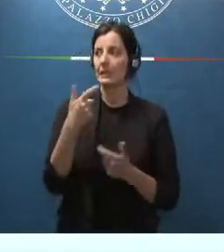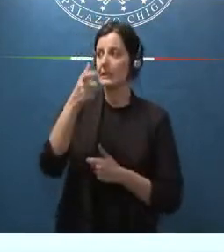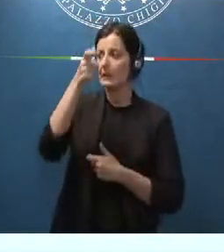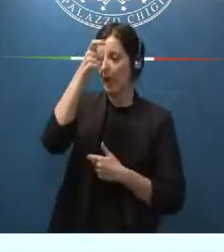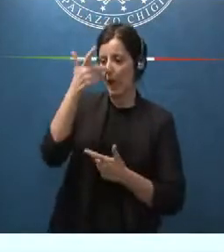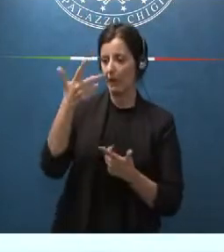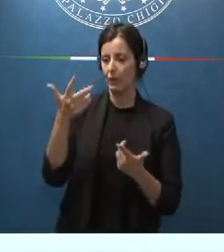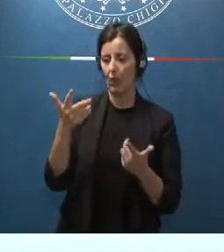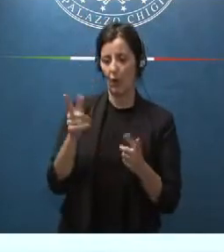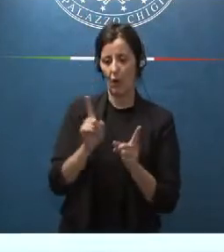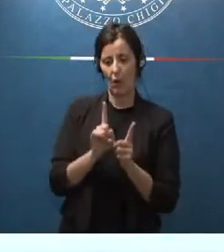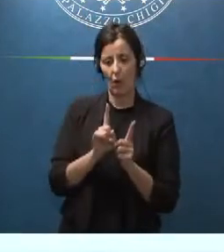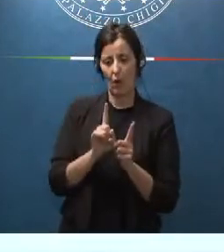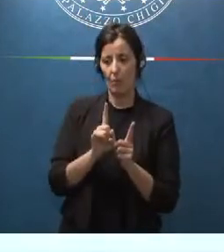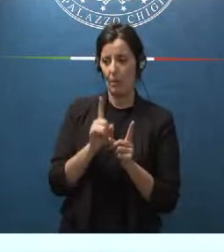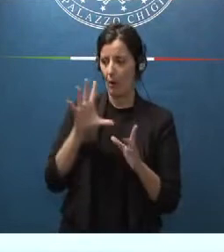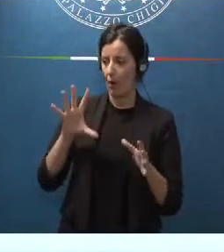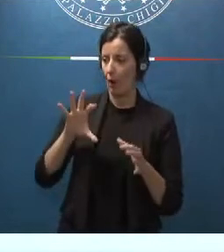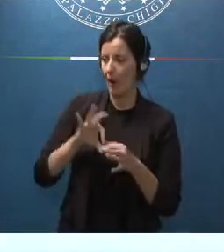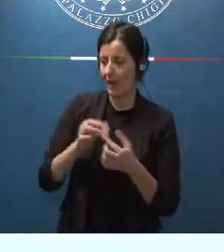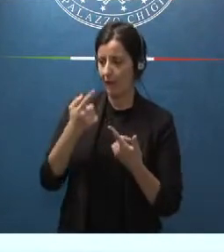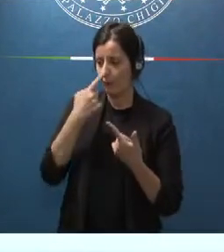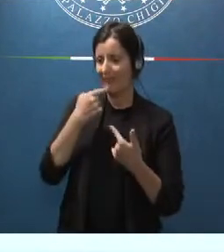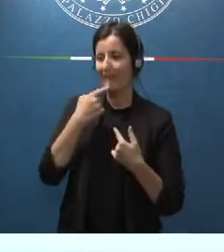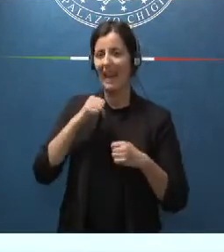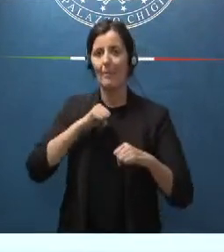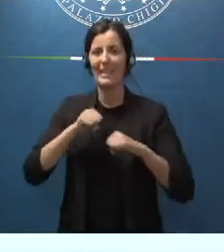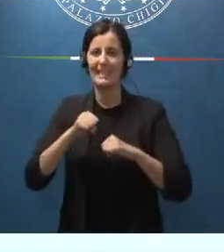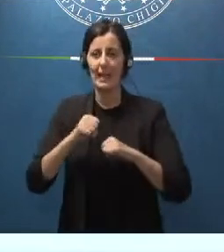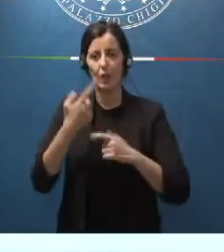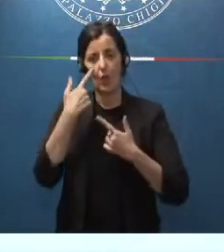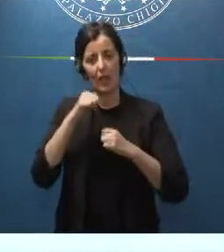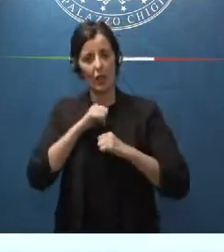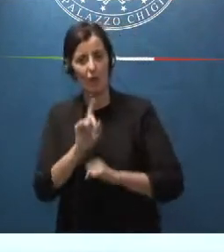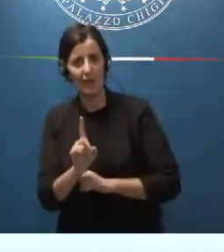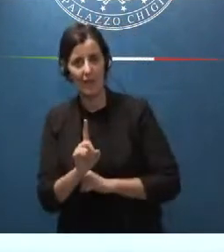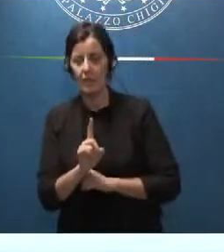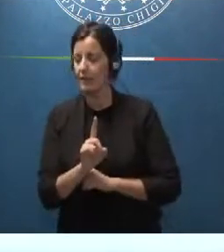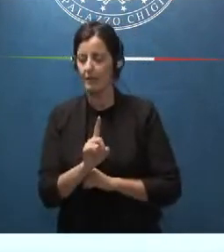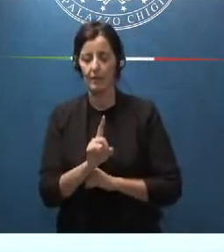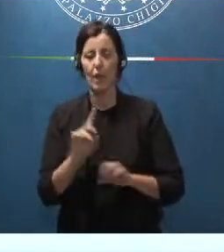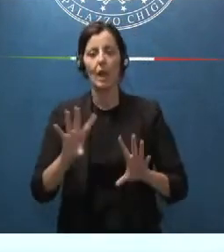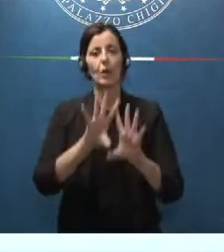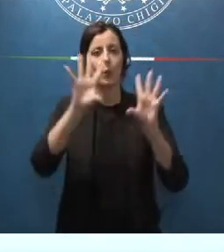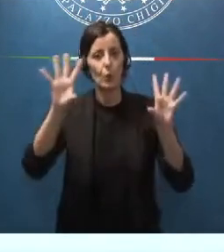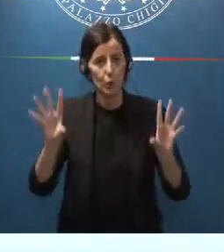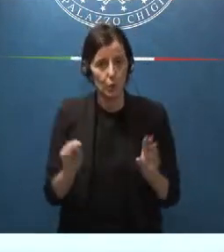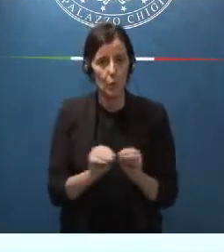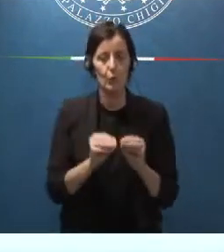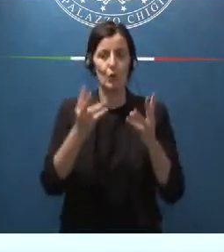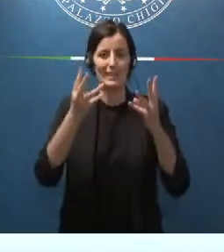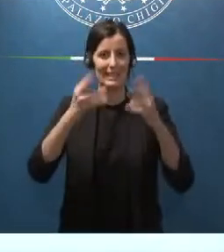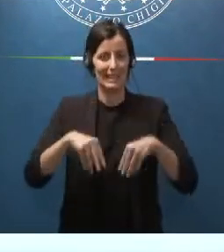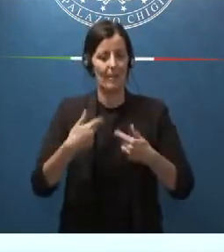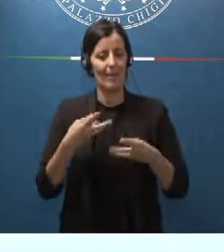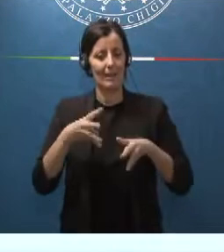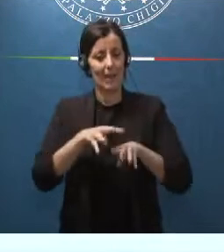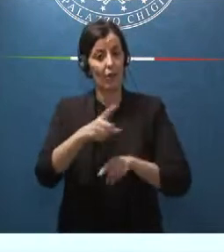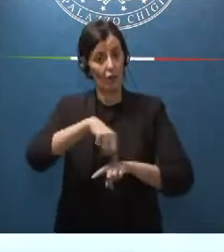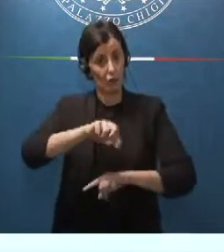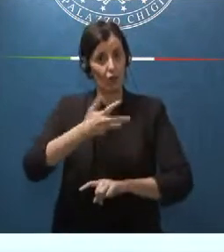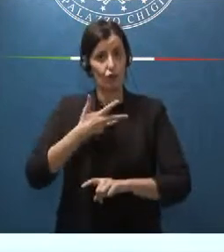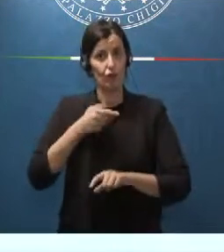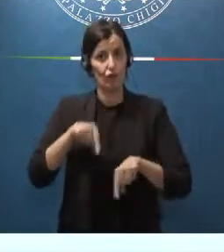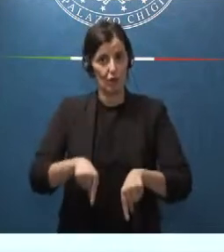nei confronti degli amministratori infedeli. È l'intero sistema integrato che noi abbiamo e che